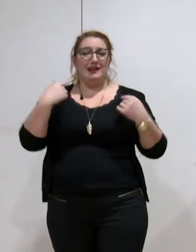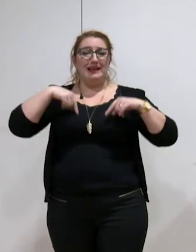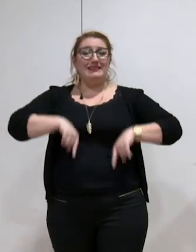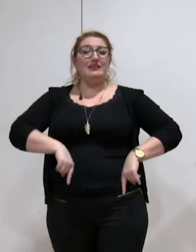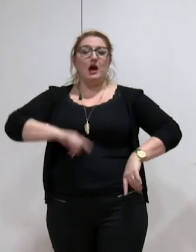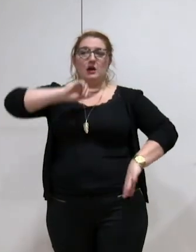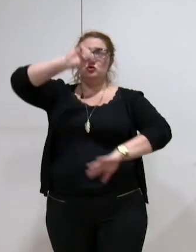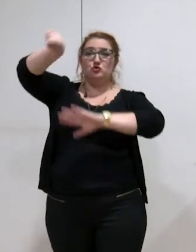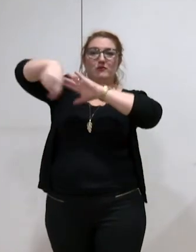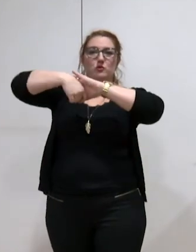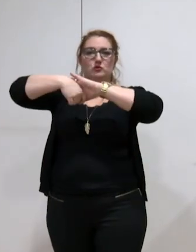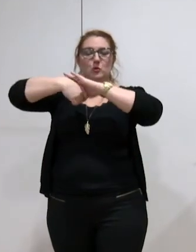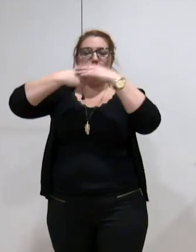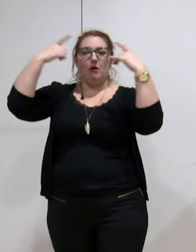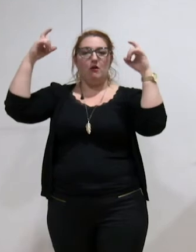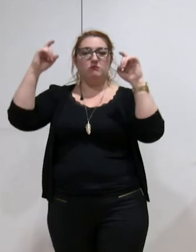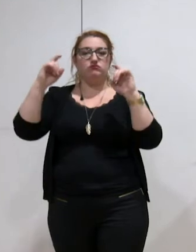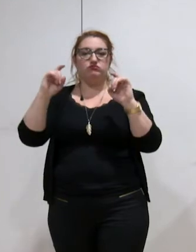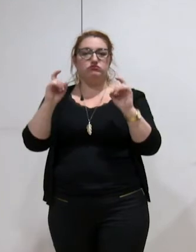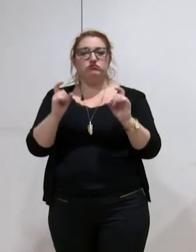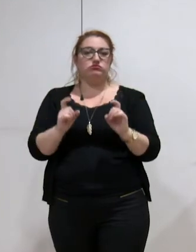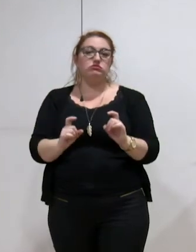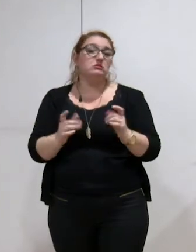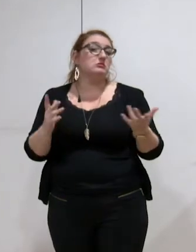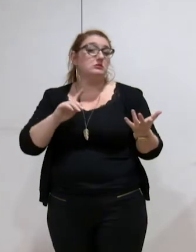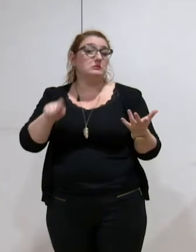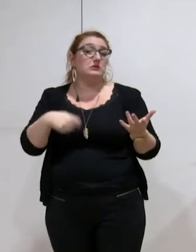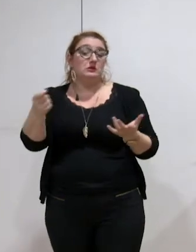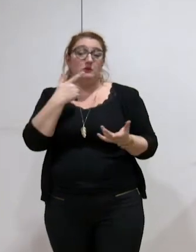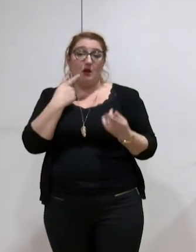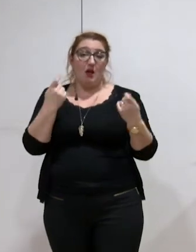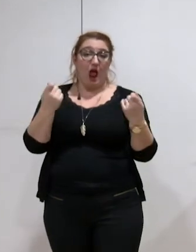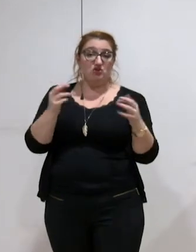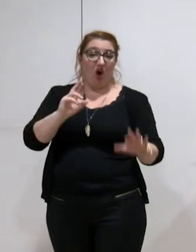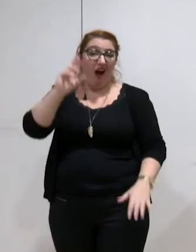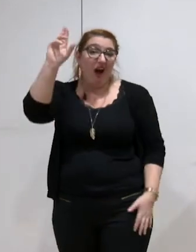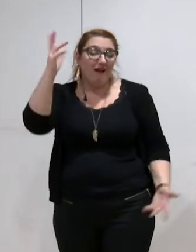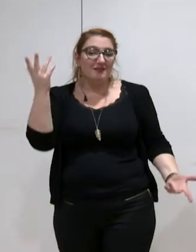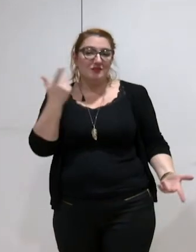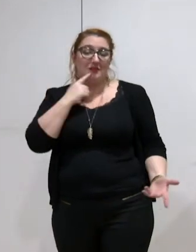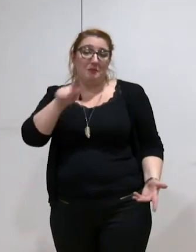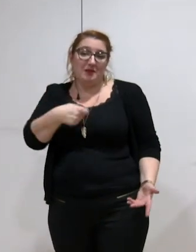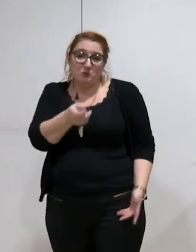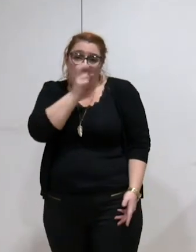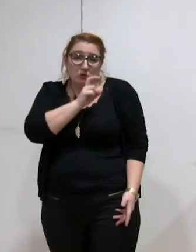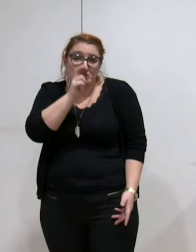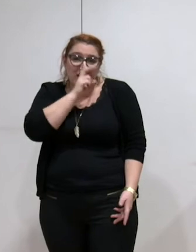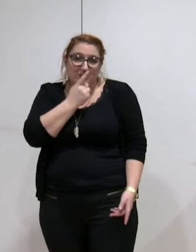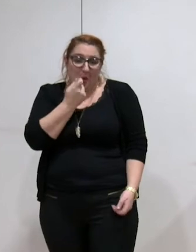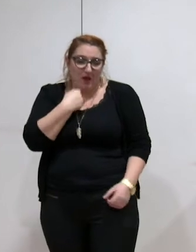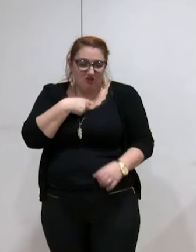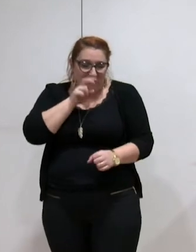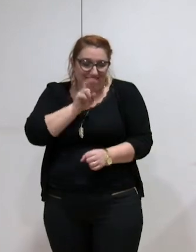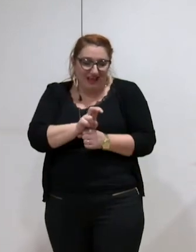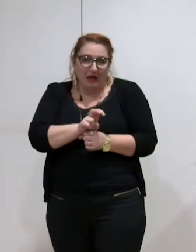'État qui se durcissent, qui se raréfient et donc où les ressources sont rares. Donc, on cherche évidemment à garder